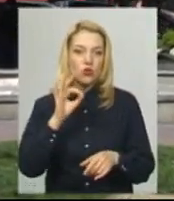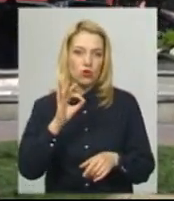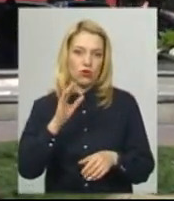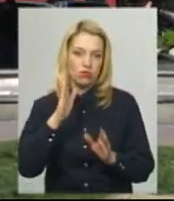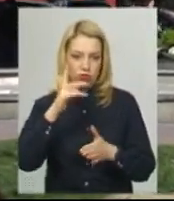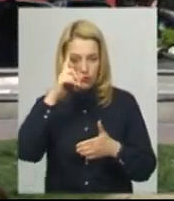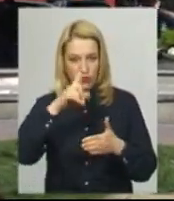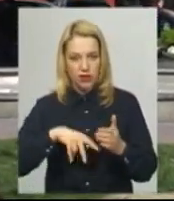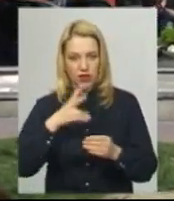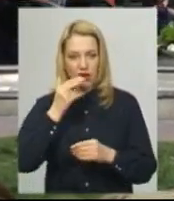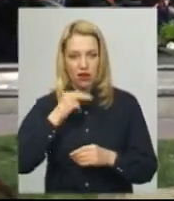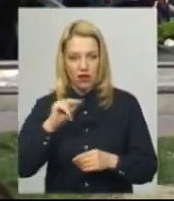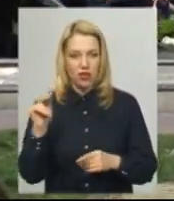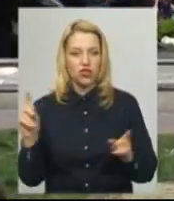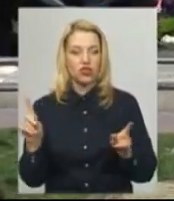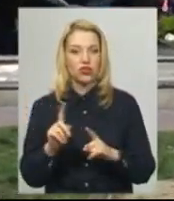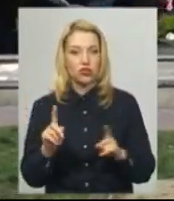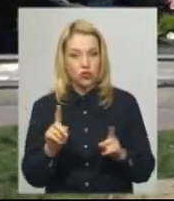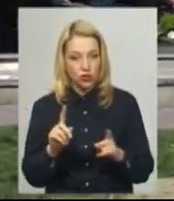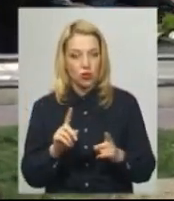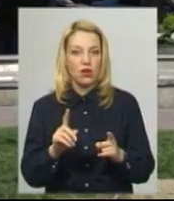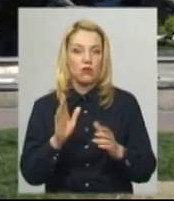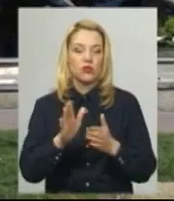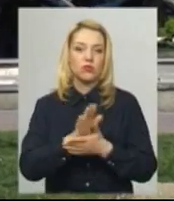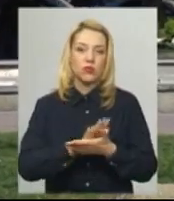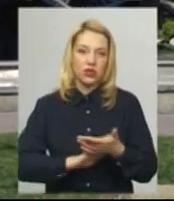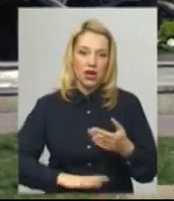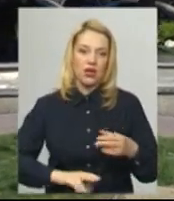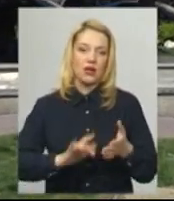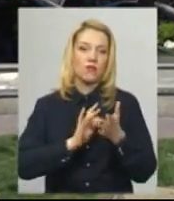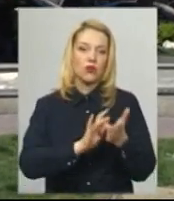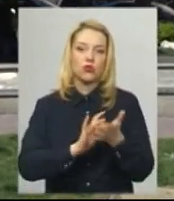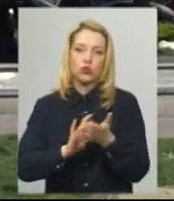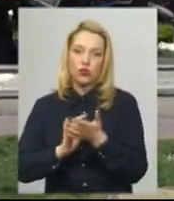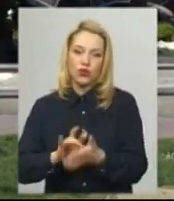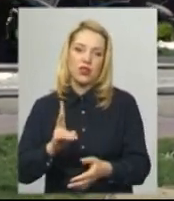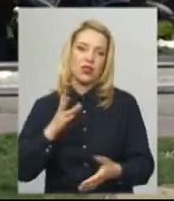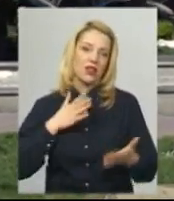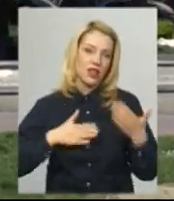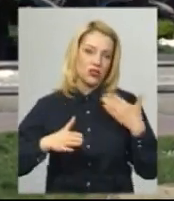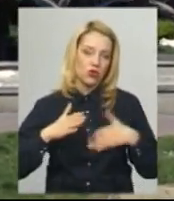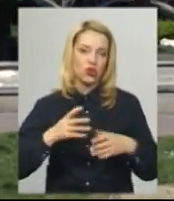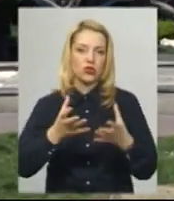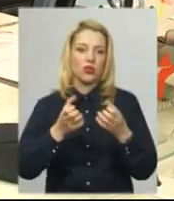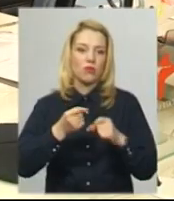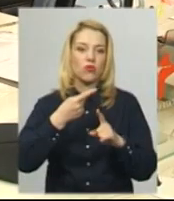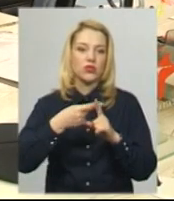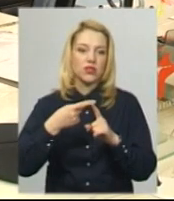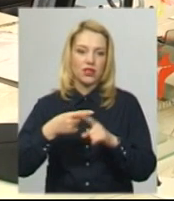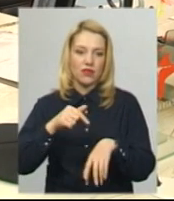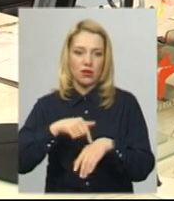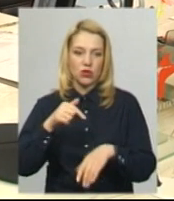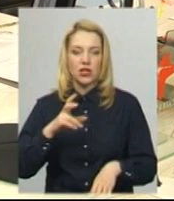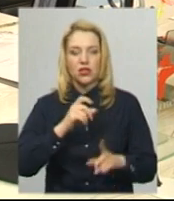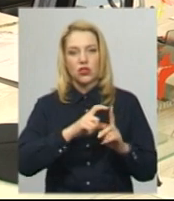на краще, що ми будемо і далі продовжувати подорожувати, насовжуватися, отримувати позитивні емоції. За